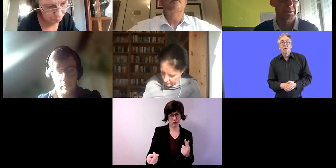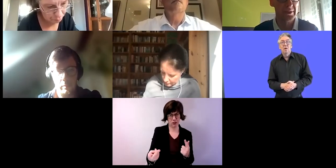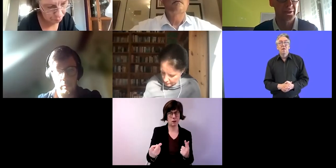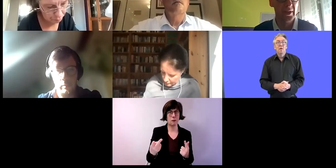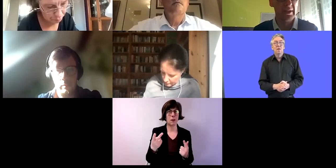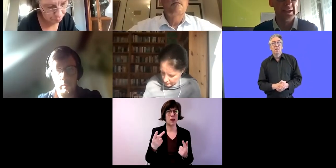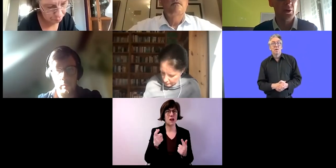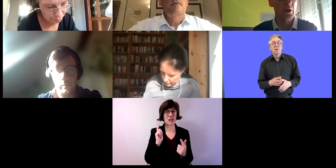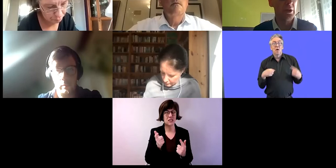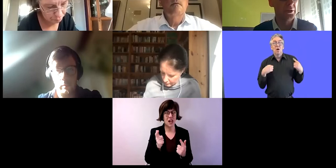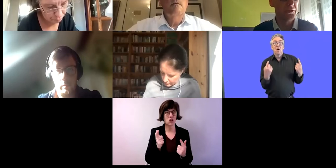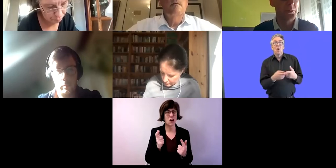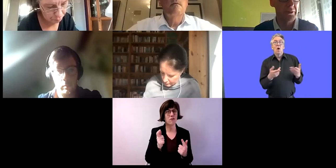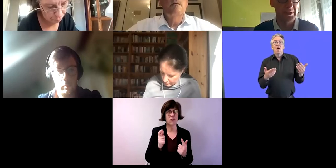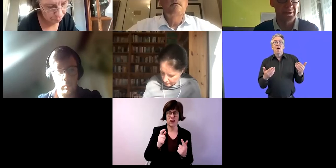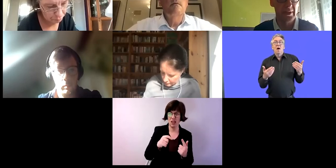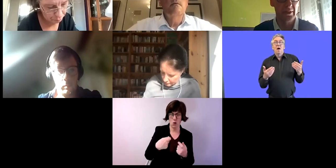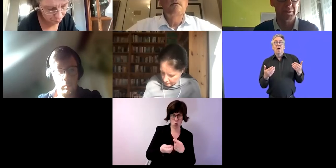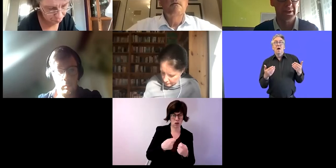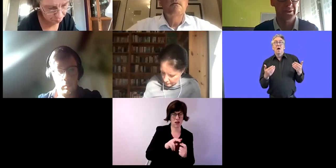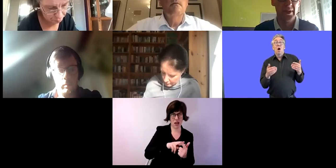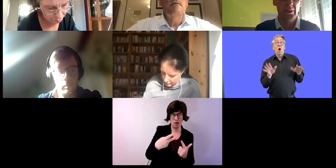diese Custom-Work-Unternehmen,